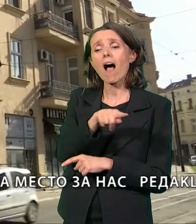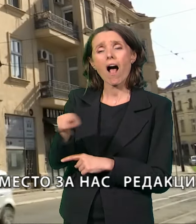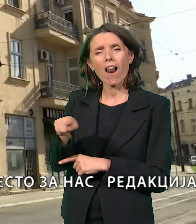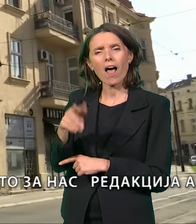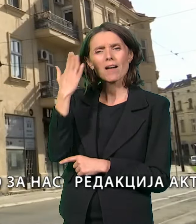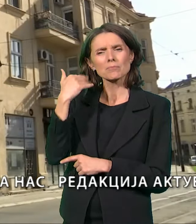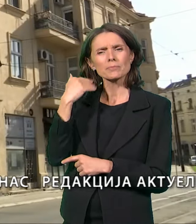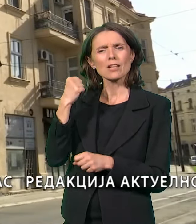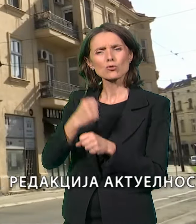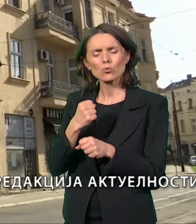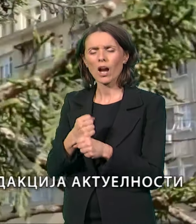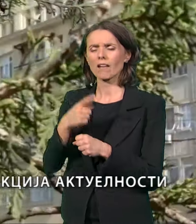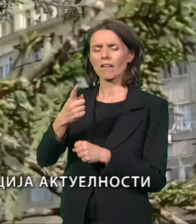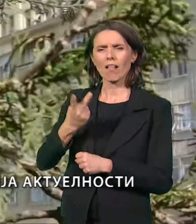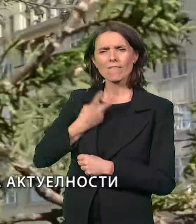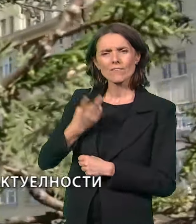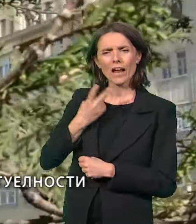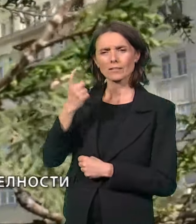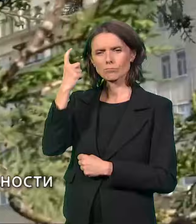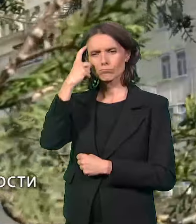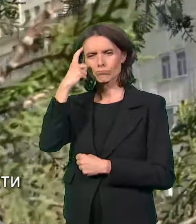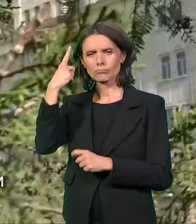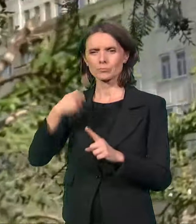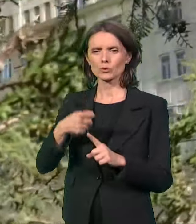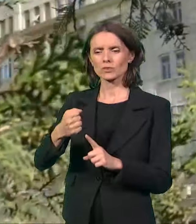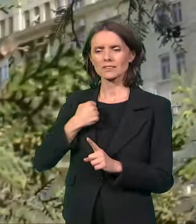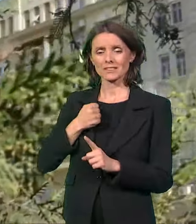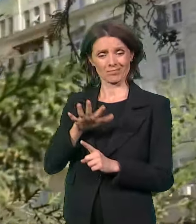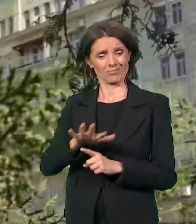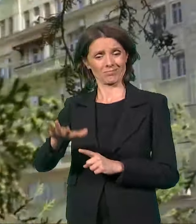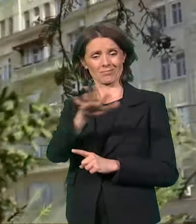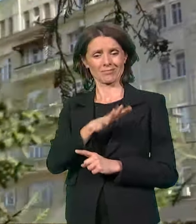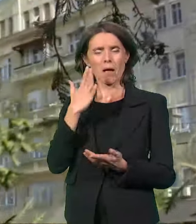promućurni i smeli ljudi. Prva gradska elita.